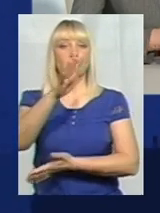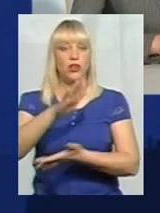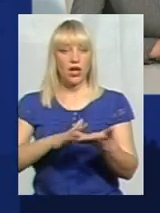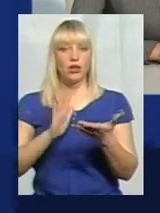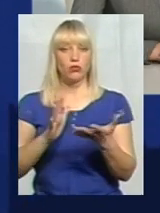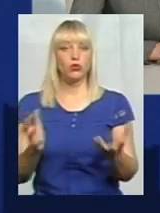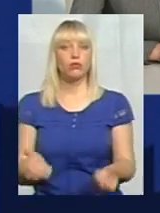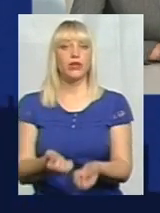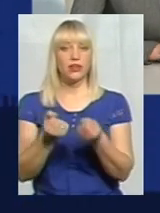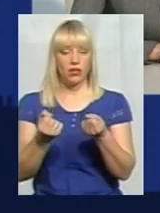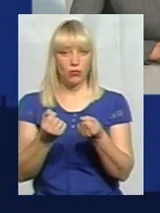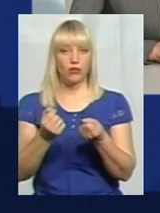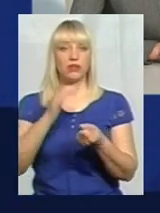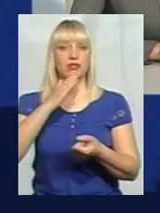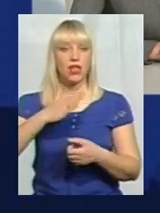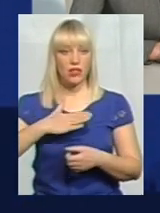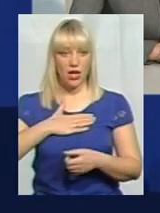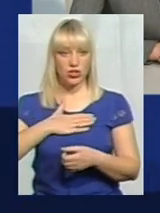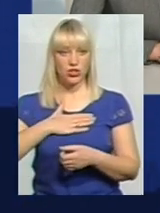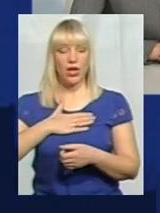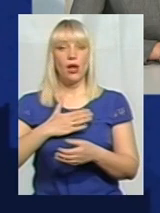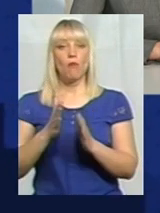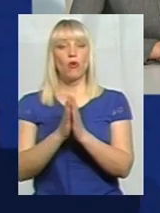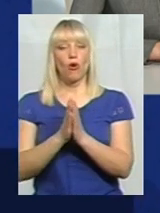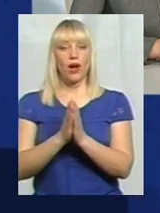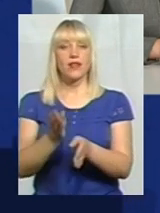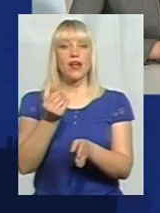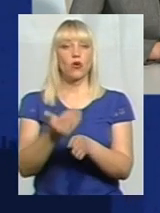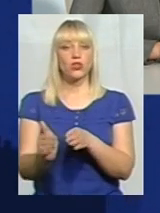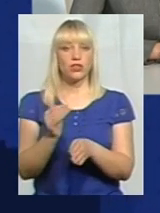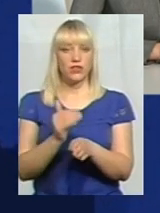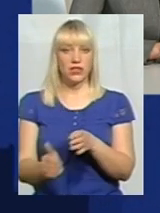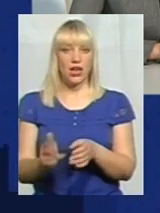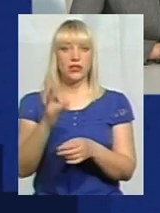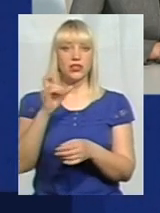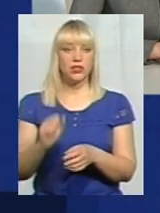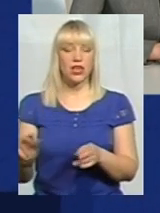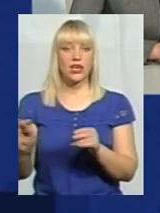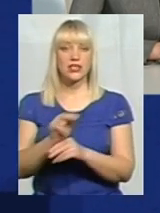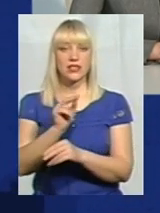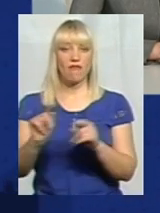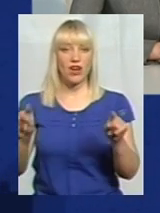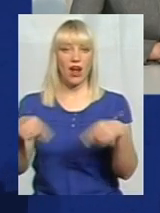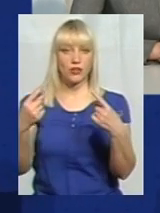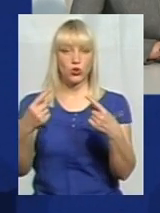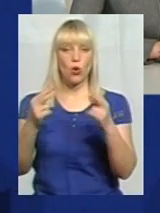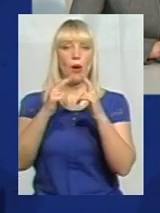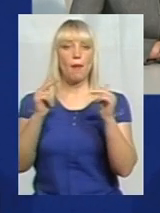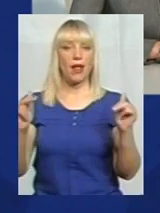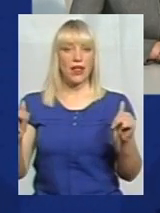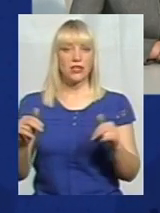підтримуватися саме наше прохання виділяти кошти для реставрації палацу. По